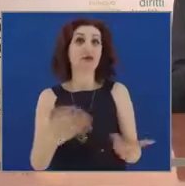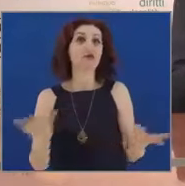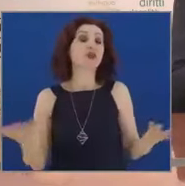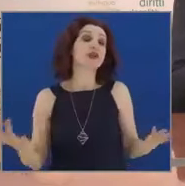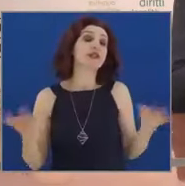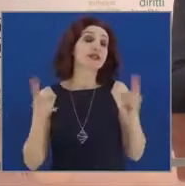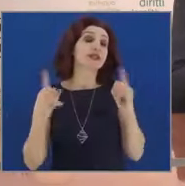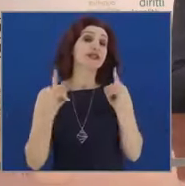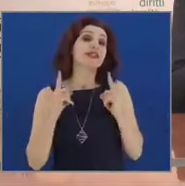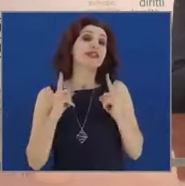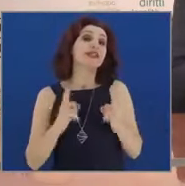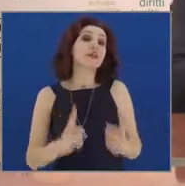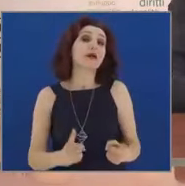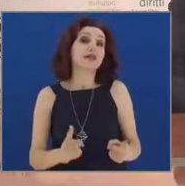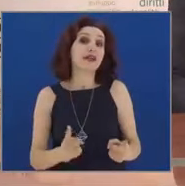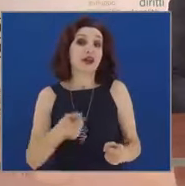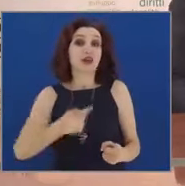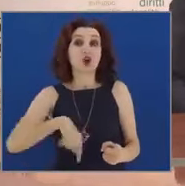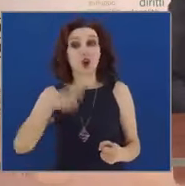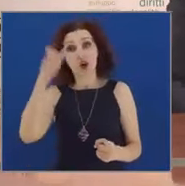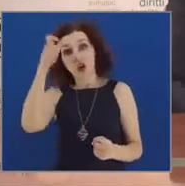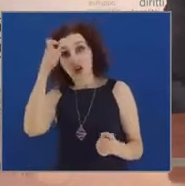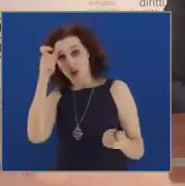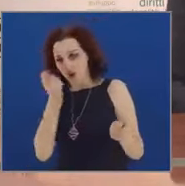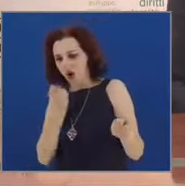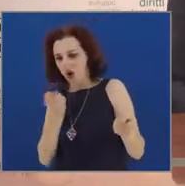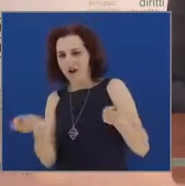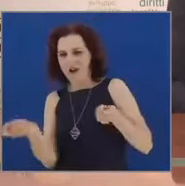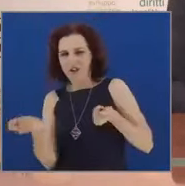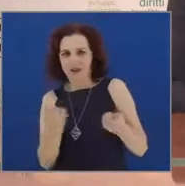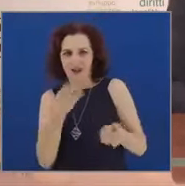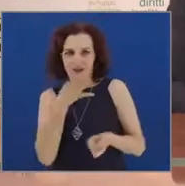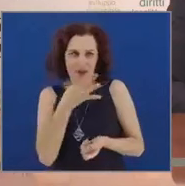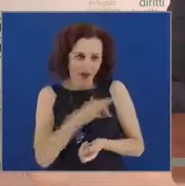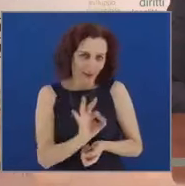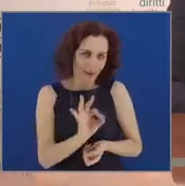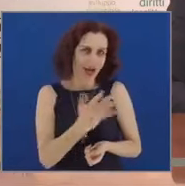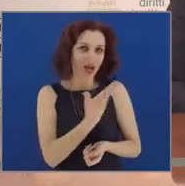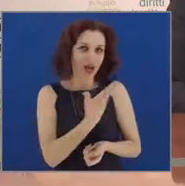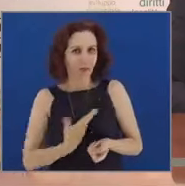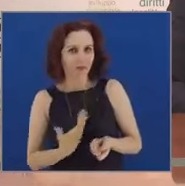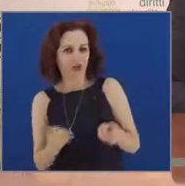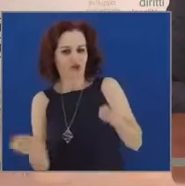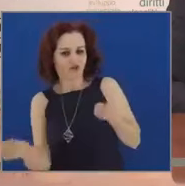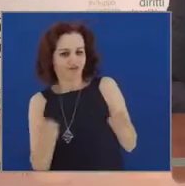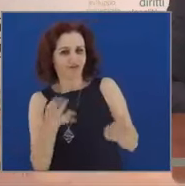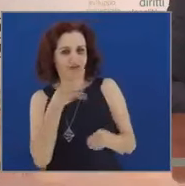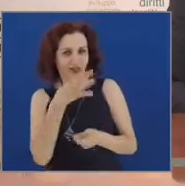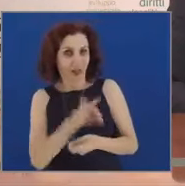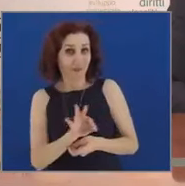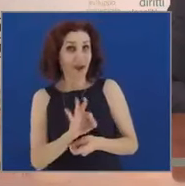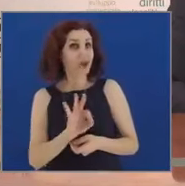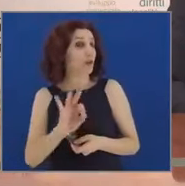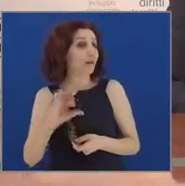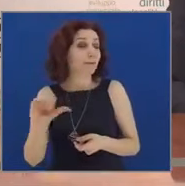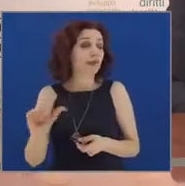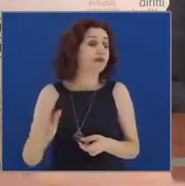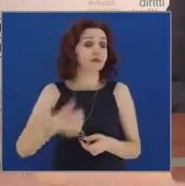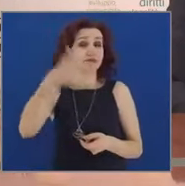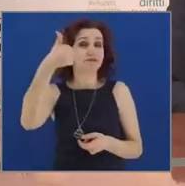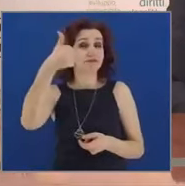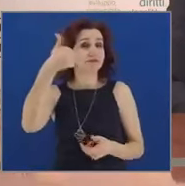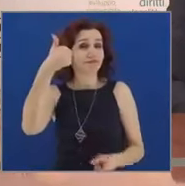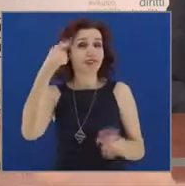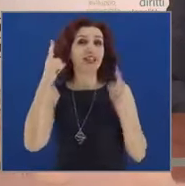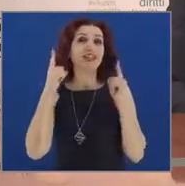dalla nostra capacità di governo, dipenderà dalla capacità dei commissari, ma soprattutto dipenderà dalla